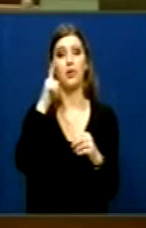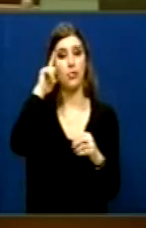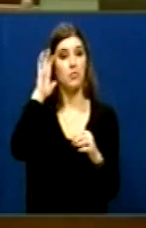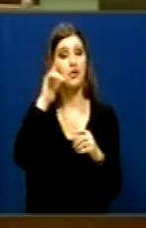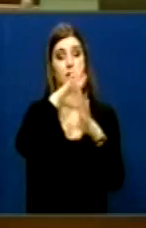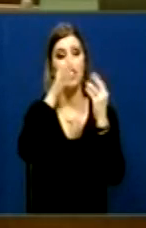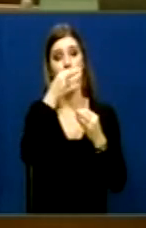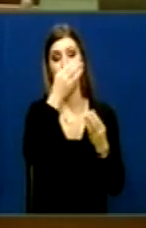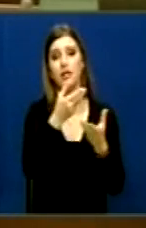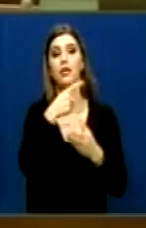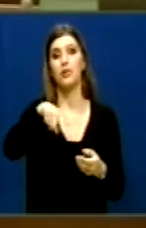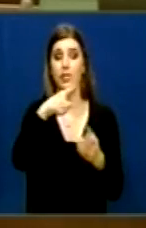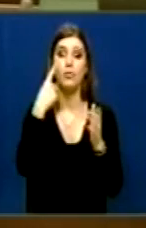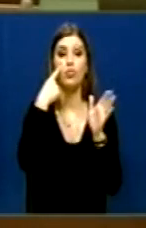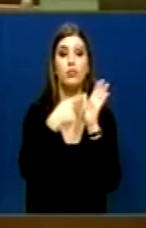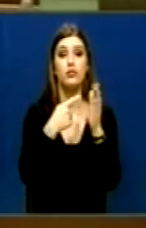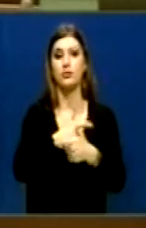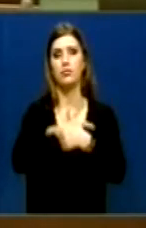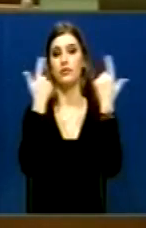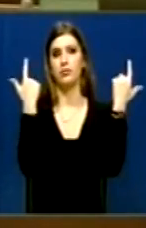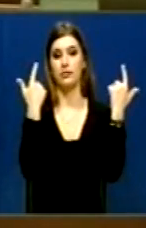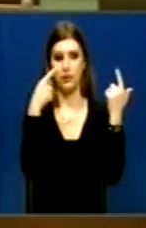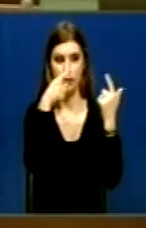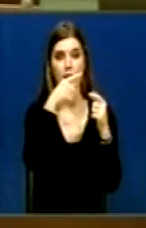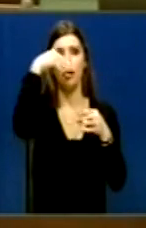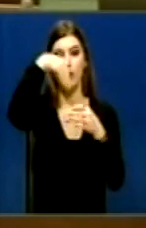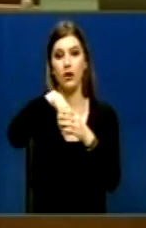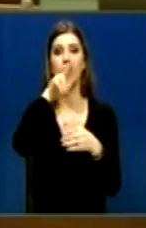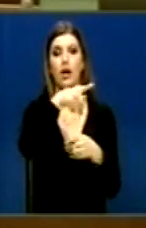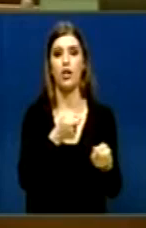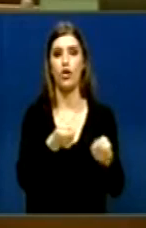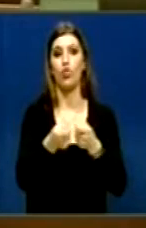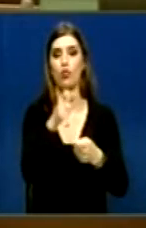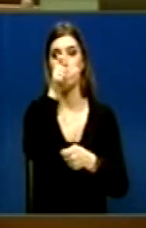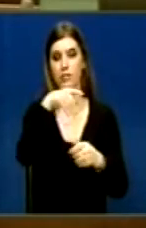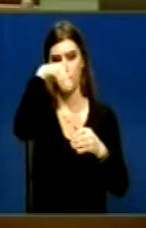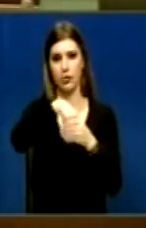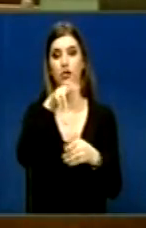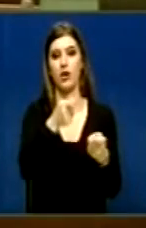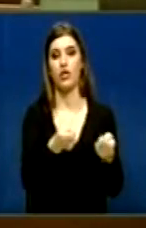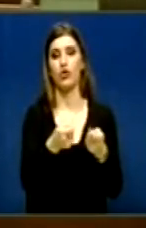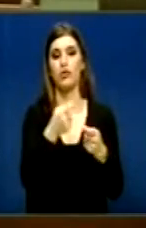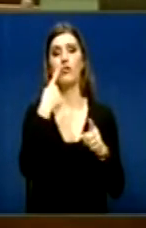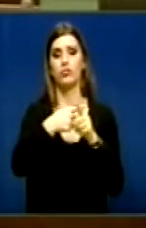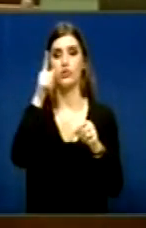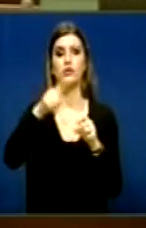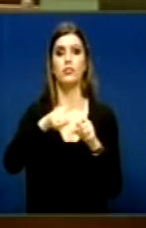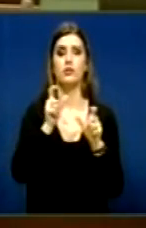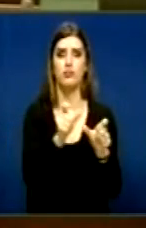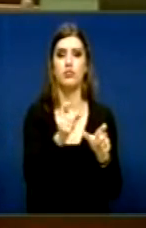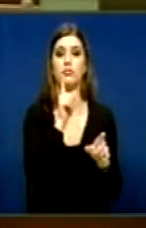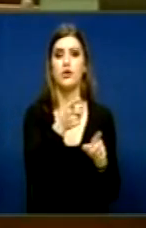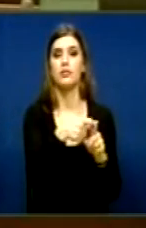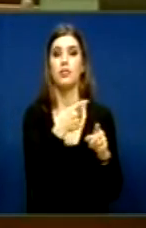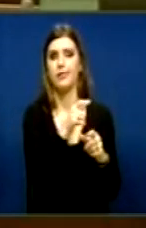Dhe kjo është nevoja që e ka kjo përmeshkuatje Pashka këse është i korruptuar Dhe se i korruptuar është i shantajush Dhe shantajit është për dhje Qysh për vjene dhe pse